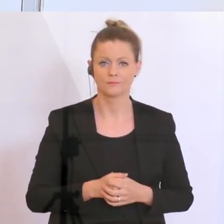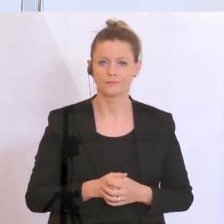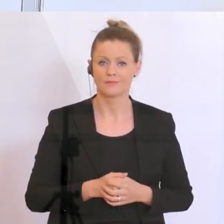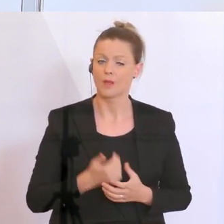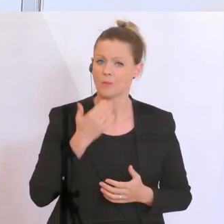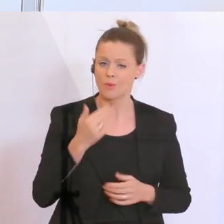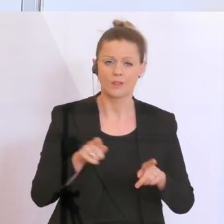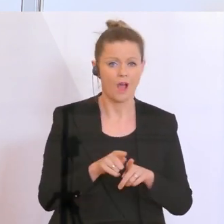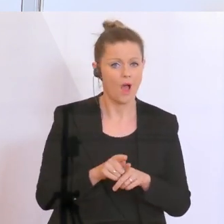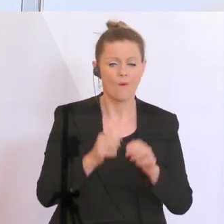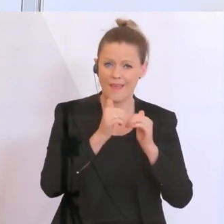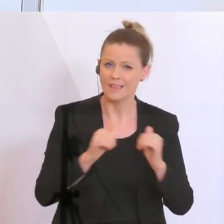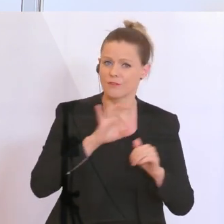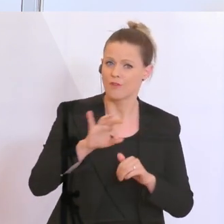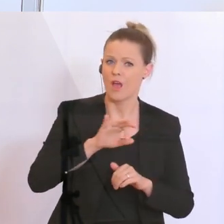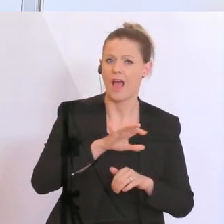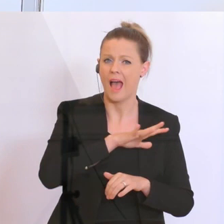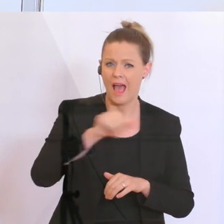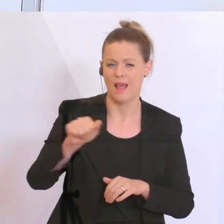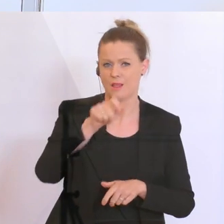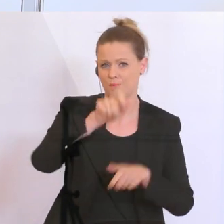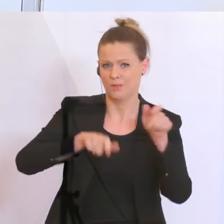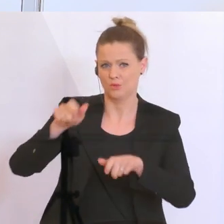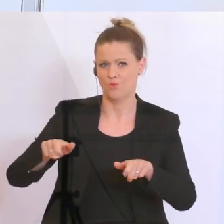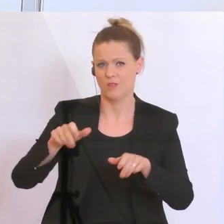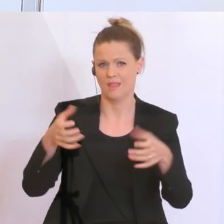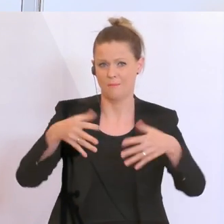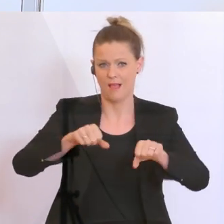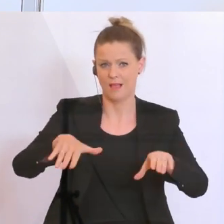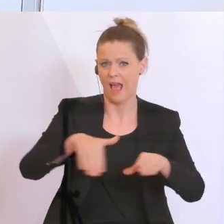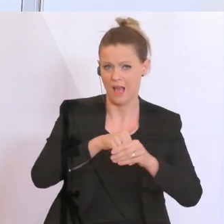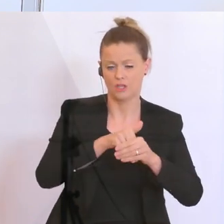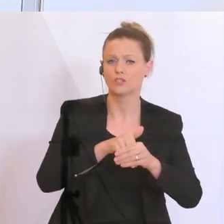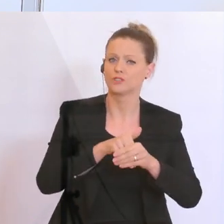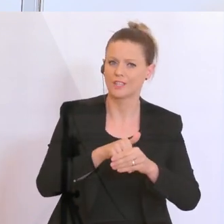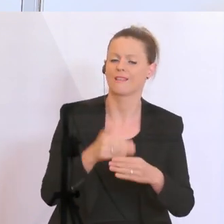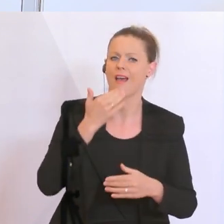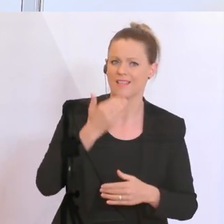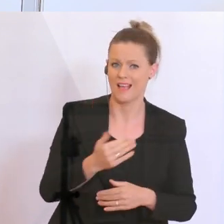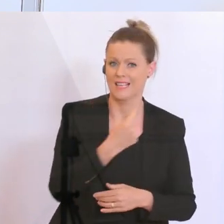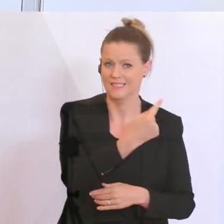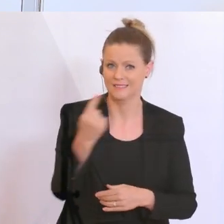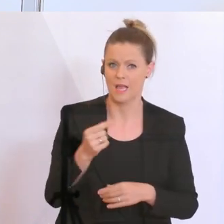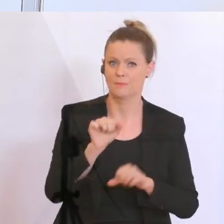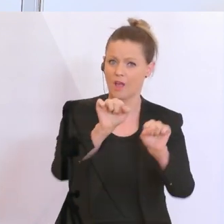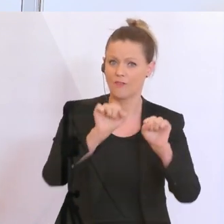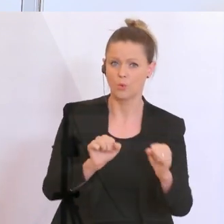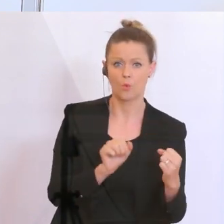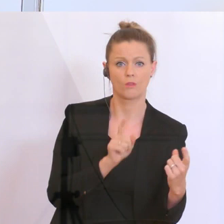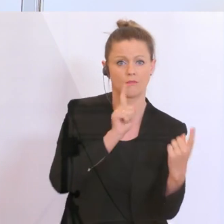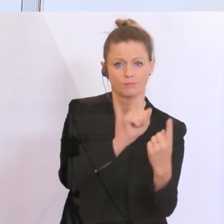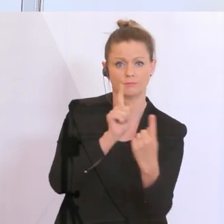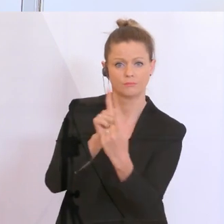Mitarbeiterinnen und Mitarbeitern der Banken bedanken, die direkt in Kontakt mit den Kundinnen und Kunden sind. Da ist